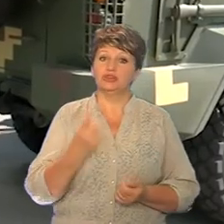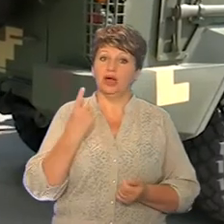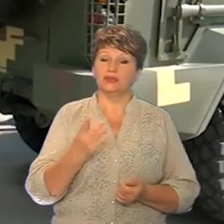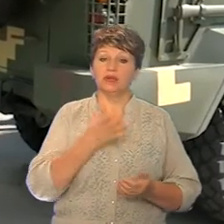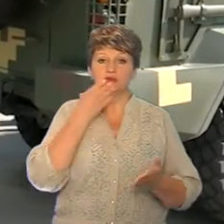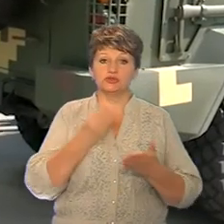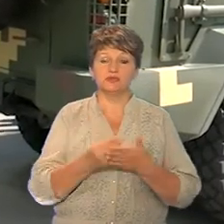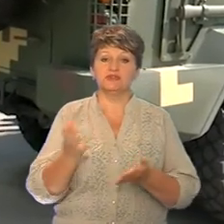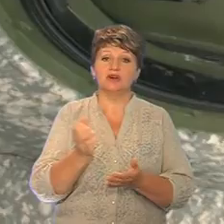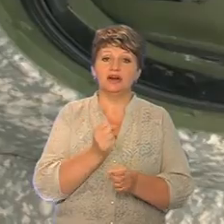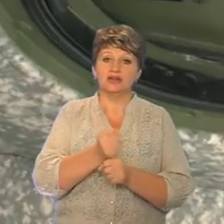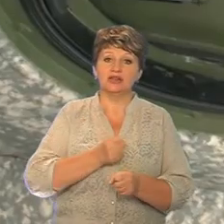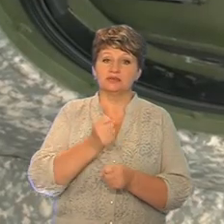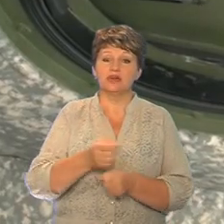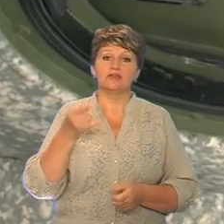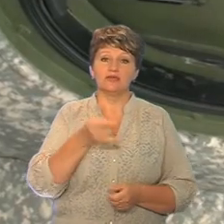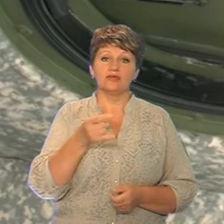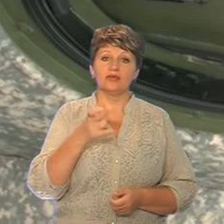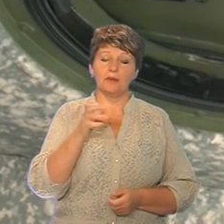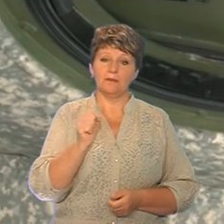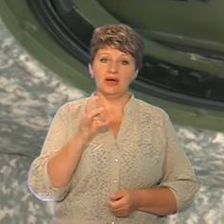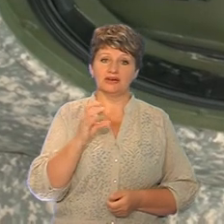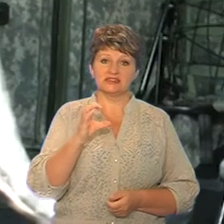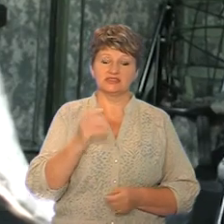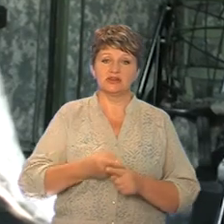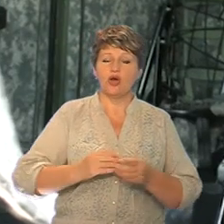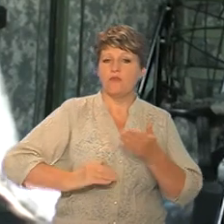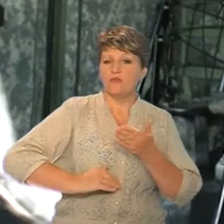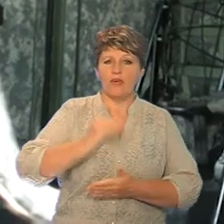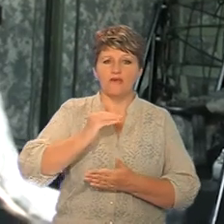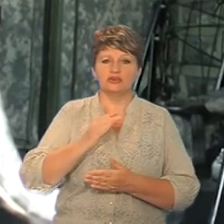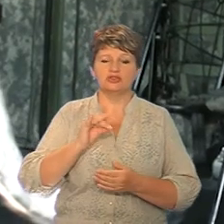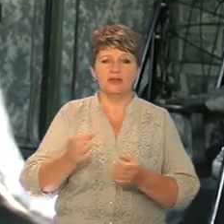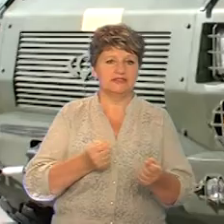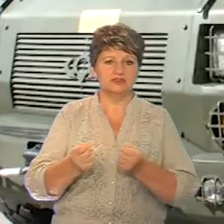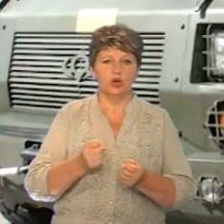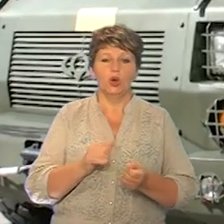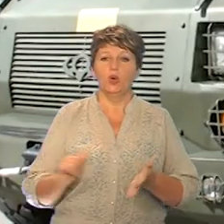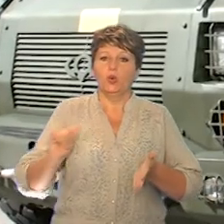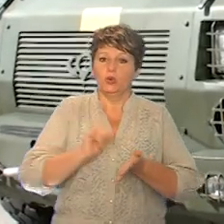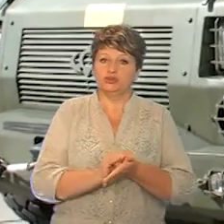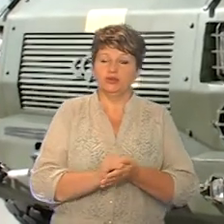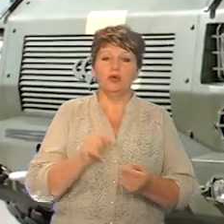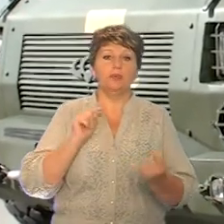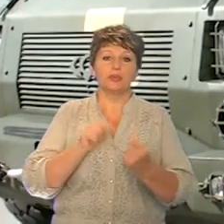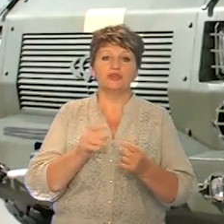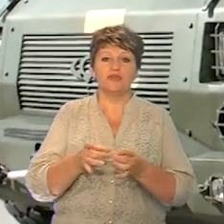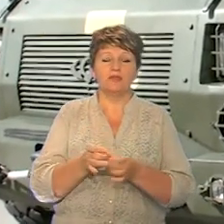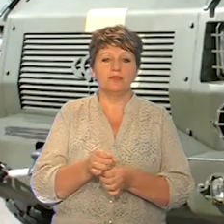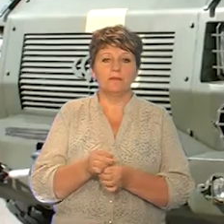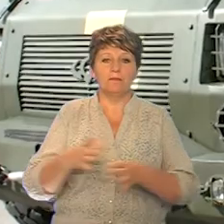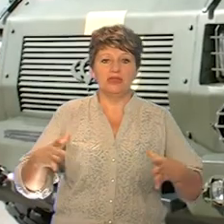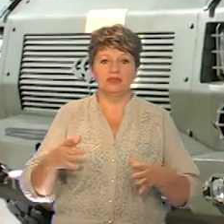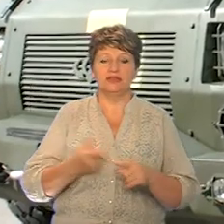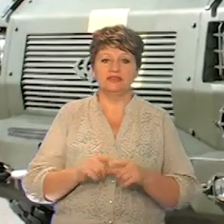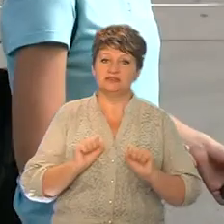одна власна розробка заводу – автомобіль БАРС-8 підвищеної прохідності та стійкості. Тут встановлений противомінний та балістичний